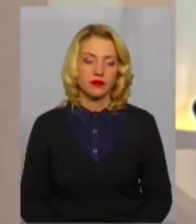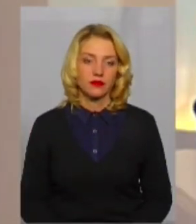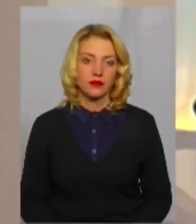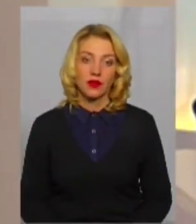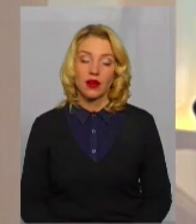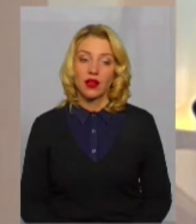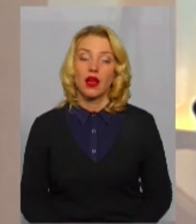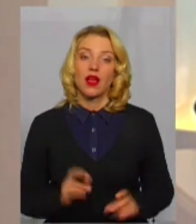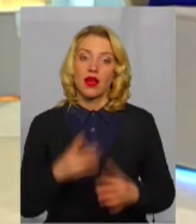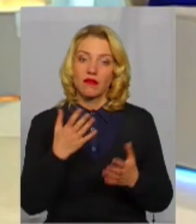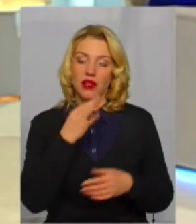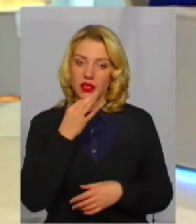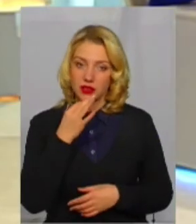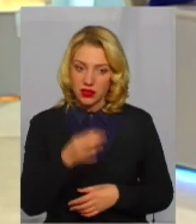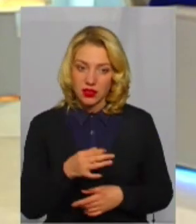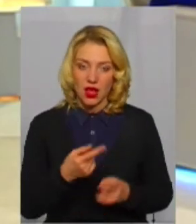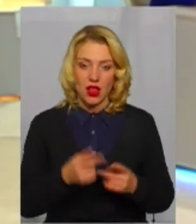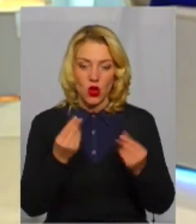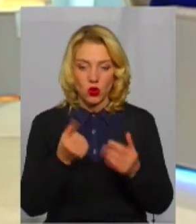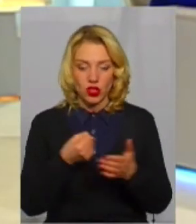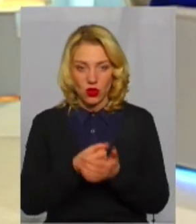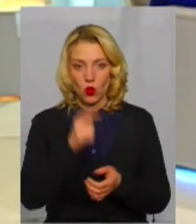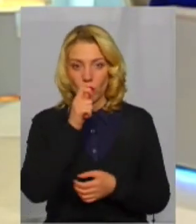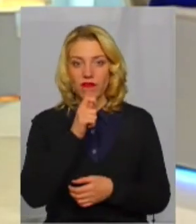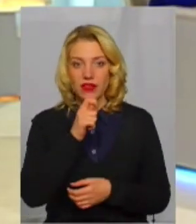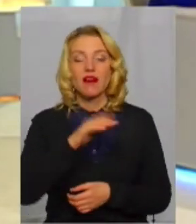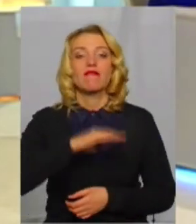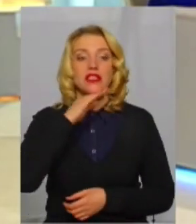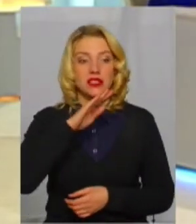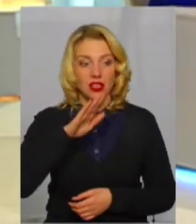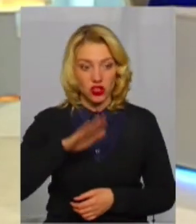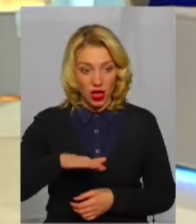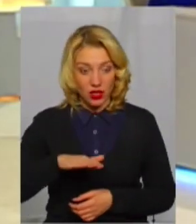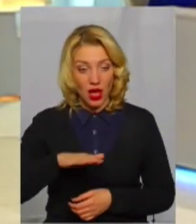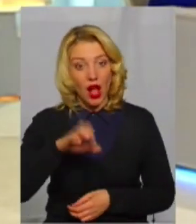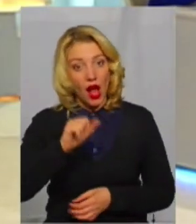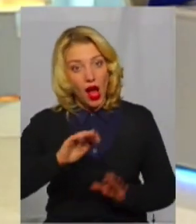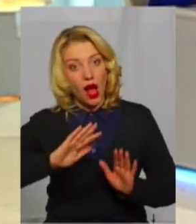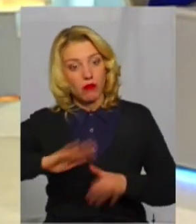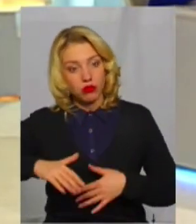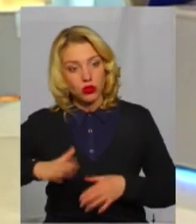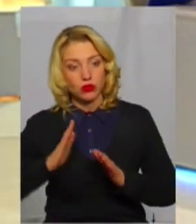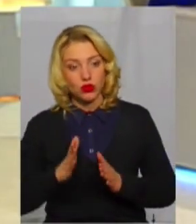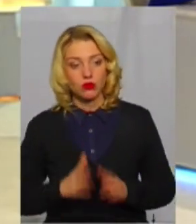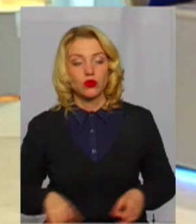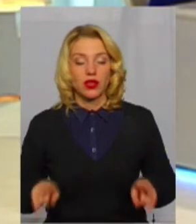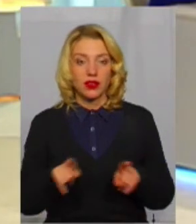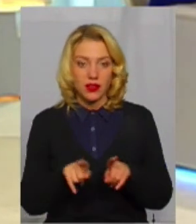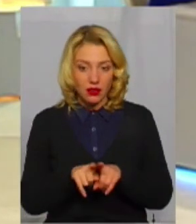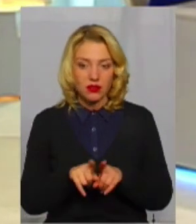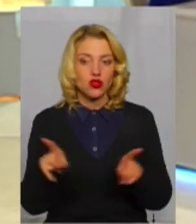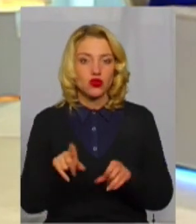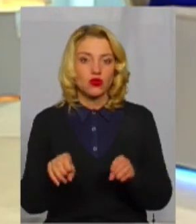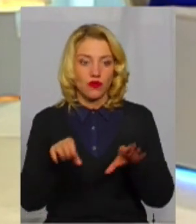Як ви вже казали, грошей до квітня вистачає, а потім вже буде те, що